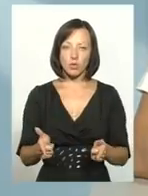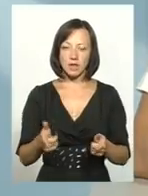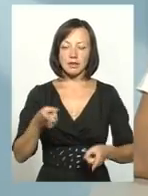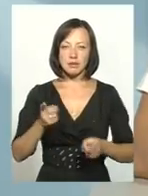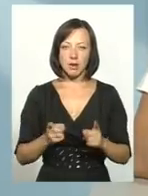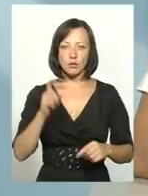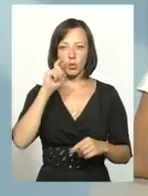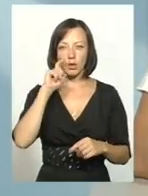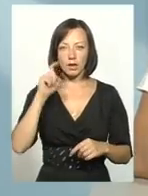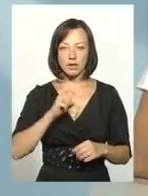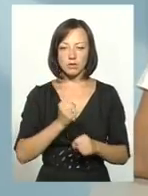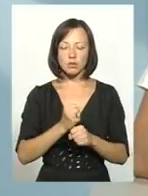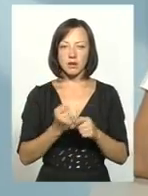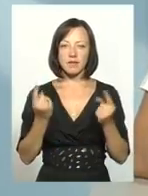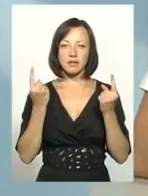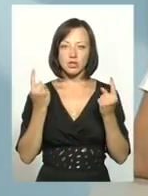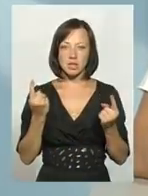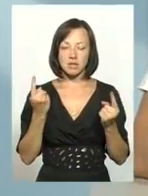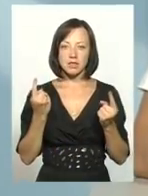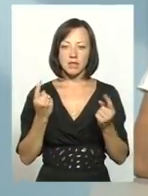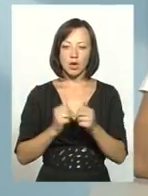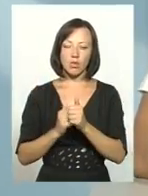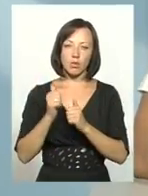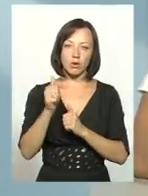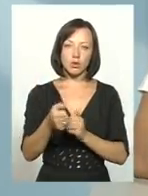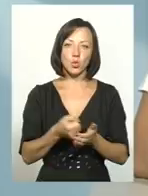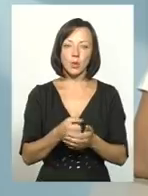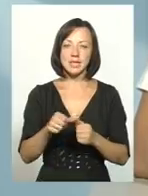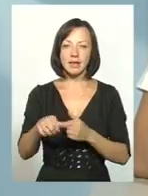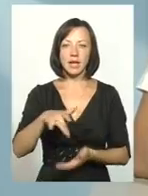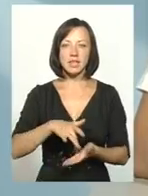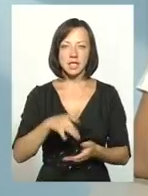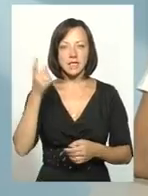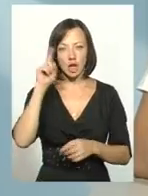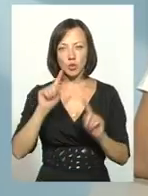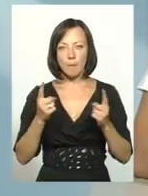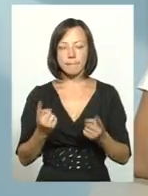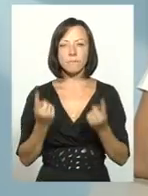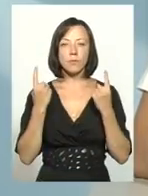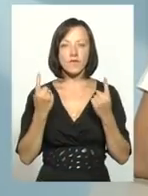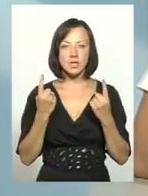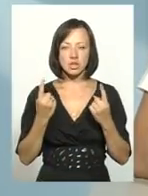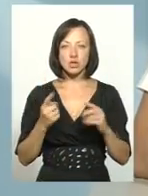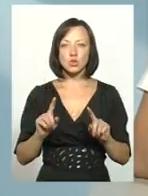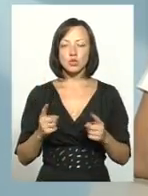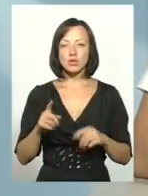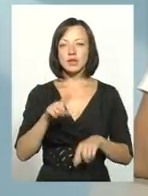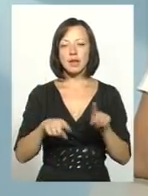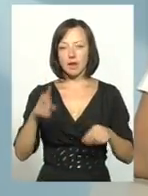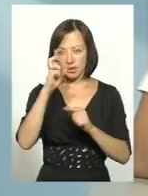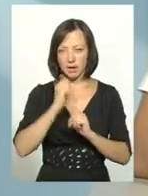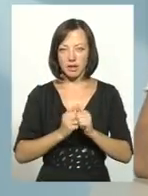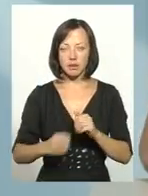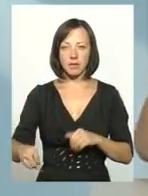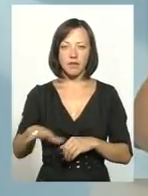насправді Україна зробила величезний крок на шляху децентралізації. І знаєте, чому величезний? Тому що деяким країнам